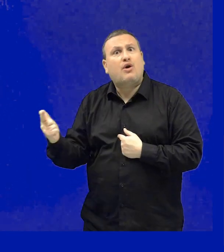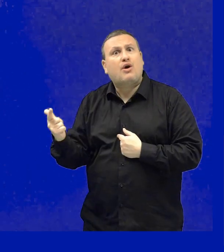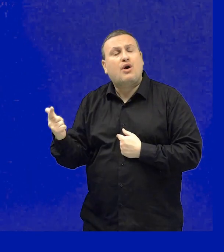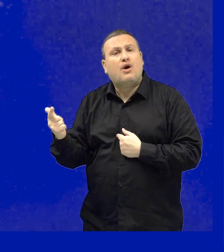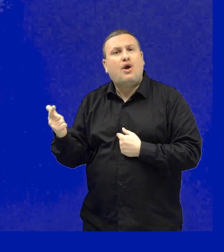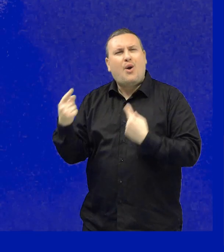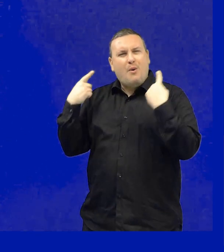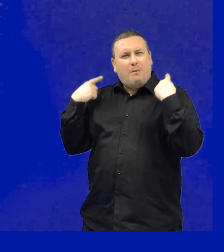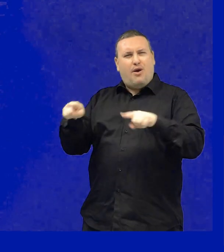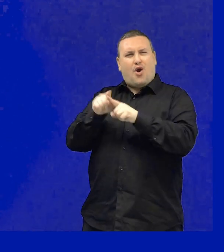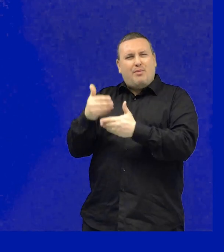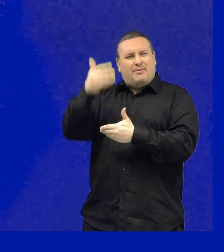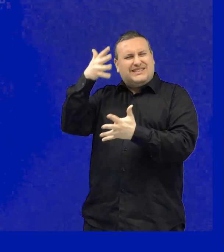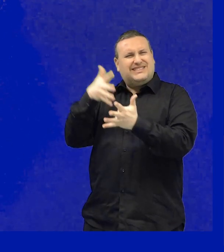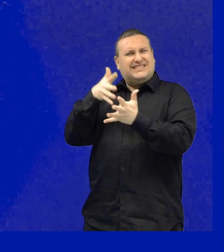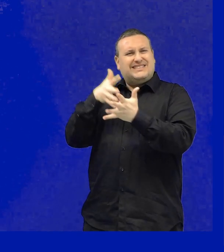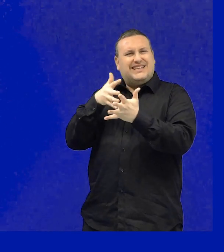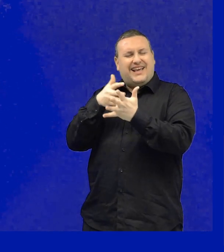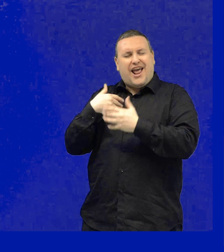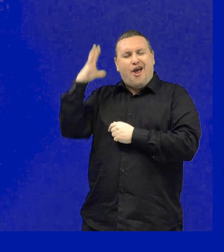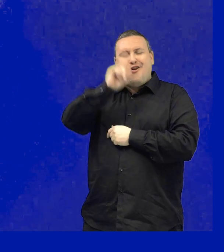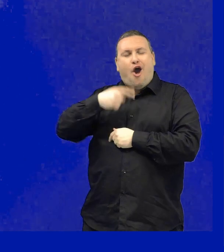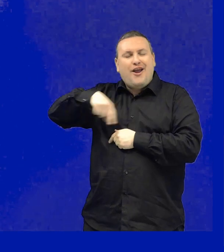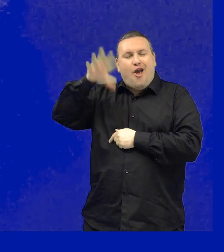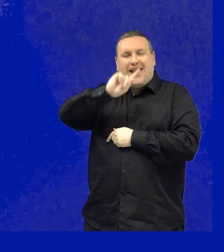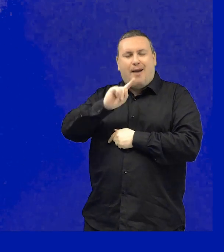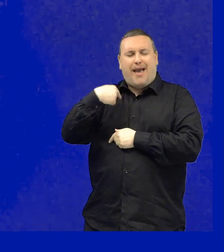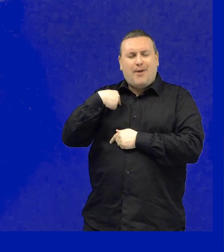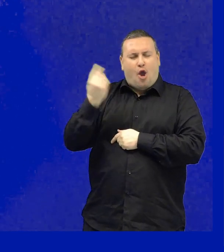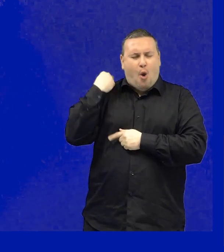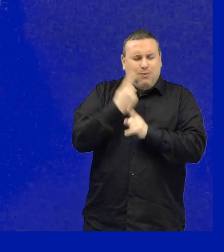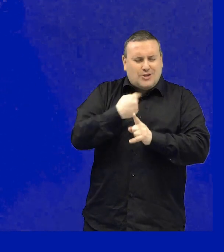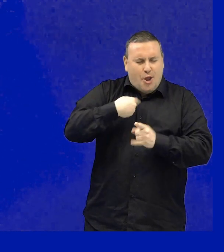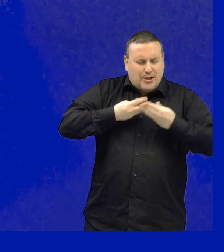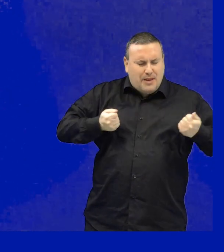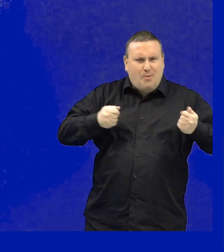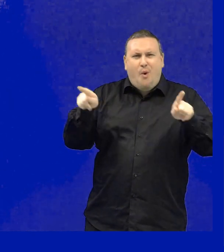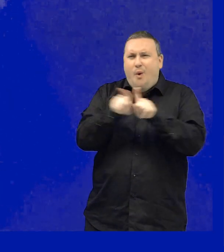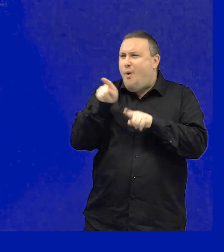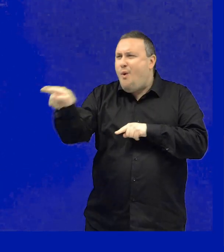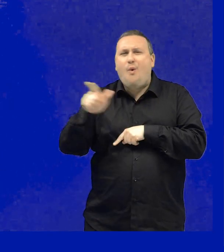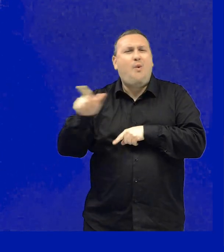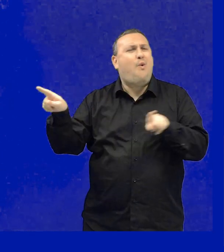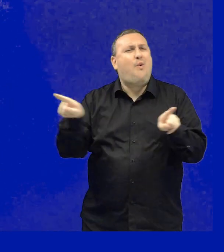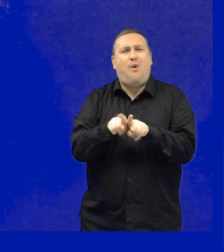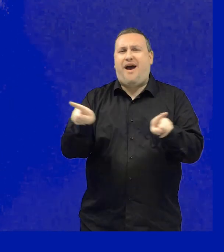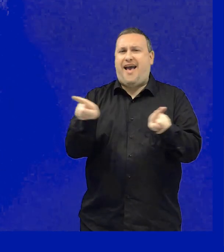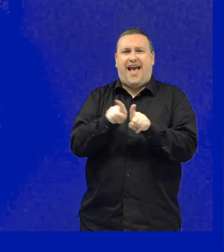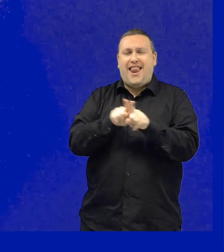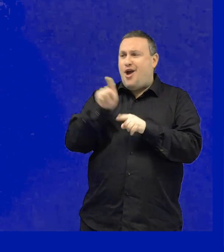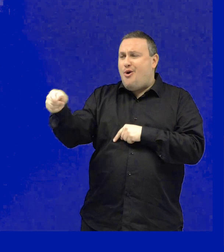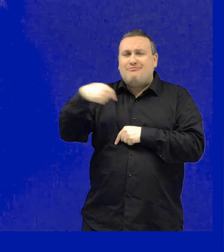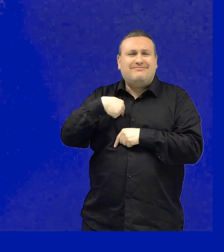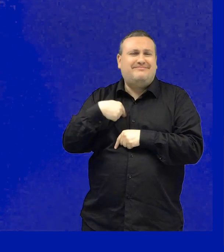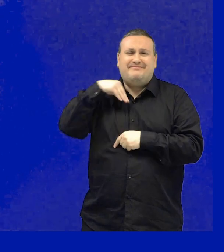qui con loro oggi? Sono quelle barriere di non rendersi conto che i tuoi bisogni e le tue domande spirituali sono